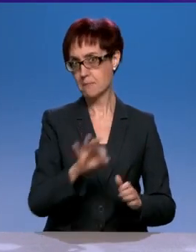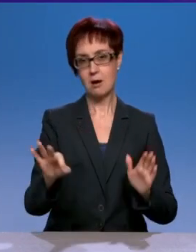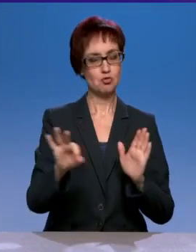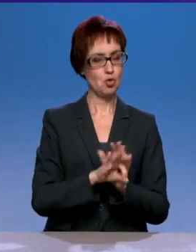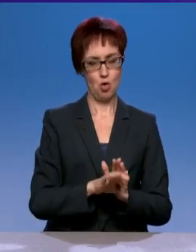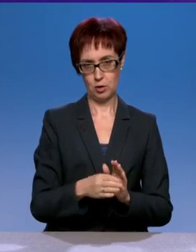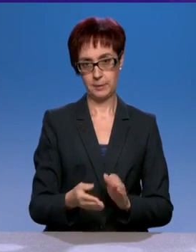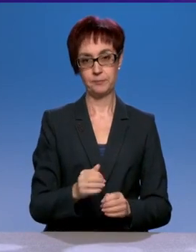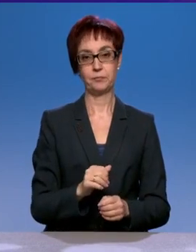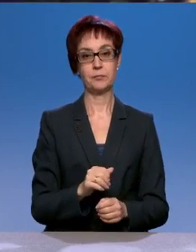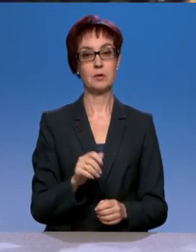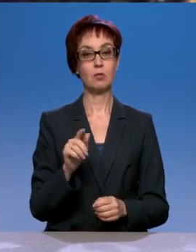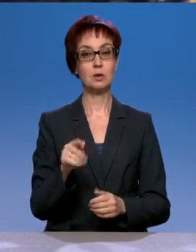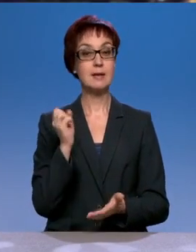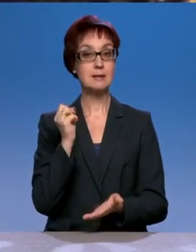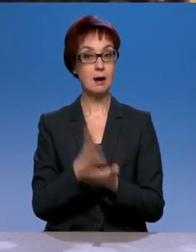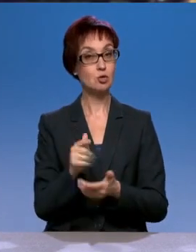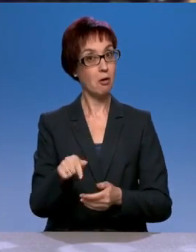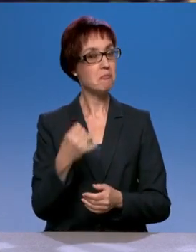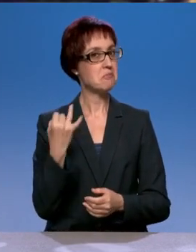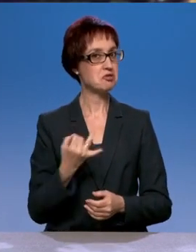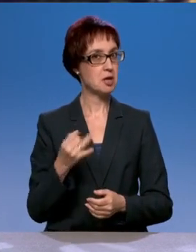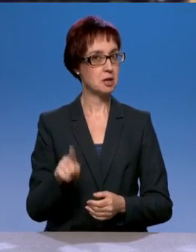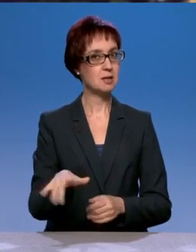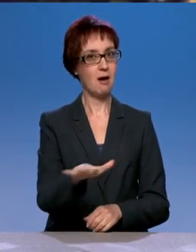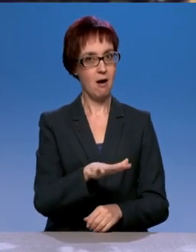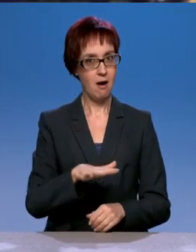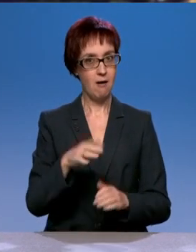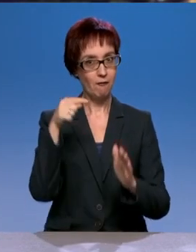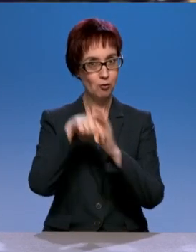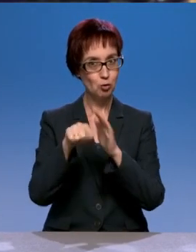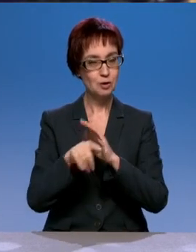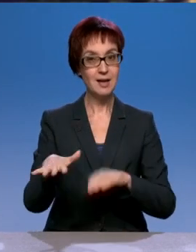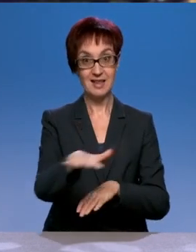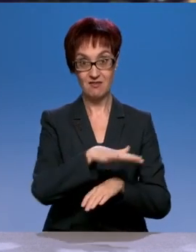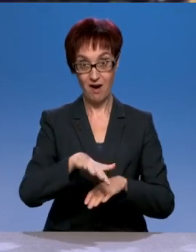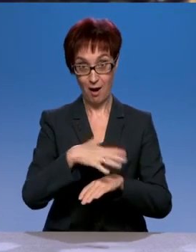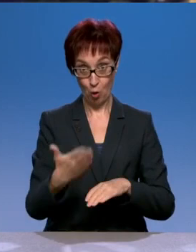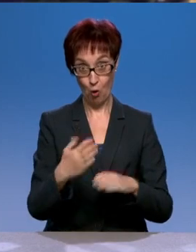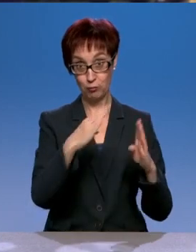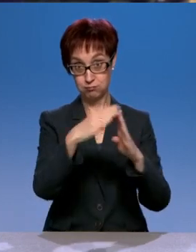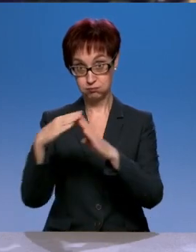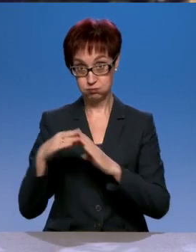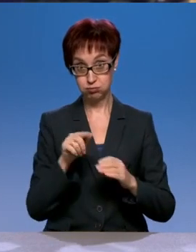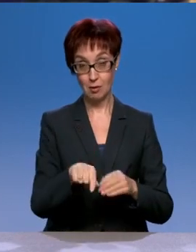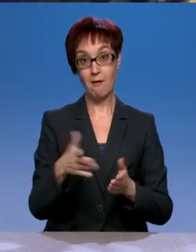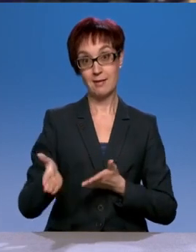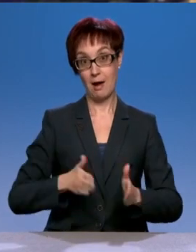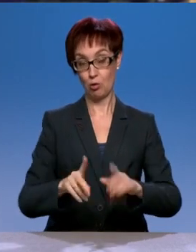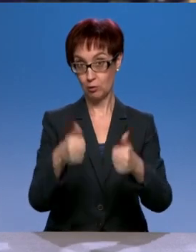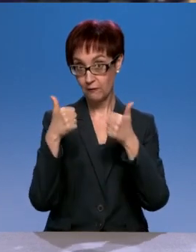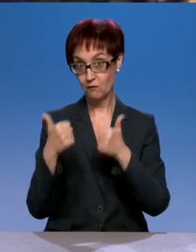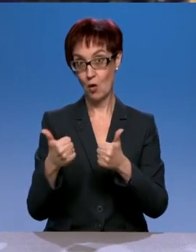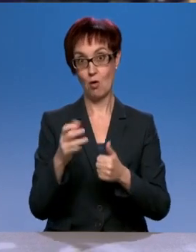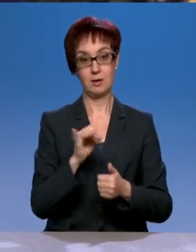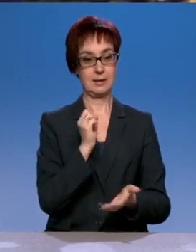вопрос. У них во дворах хорошие дороги. тут же человек пишет о том, что... Ну, как бы странно. Разные, да. Как вот